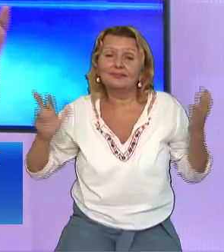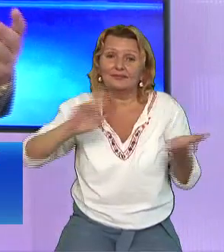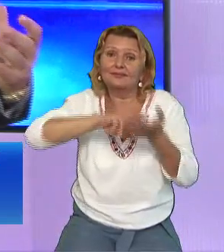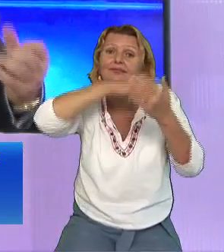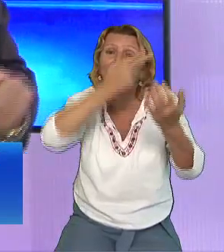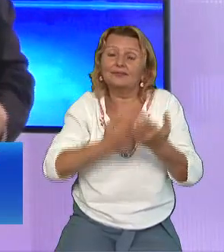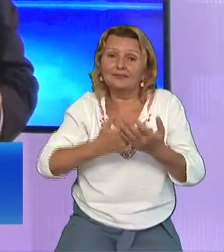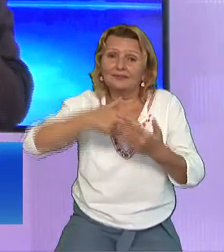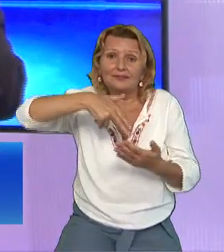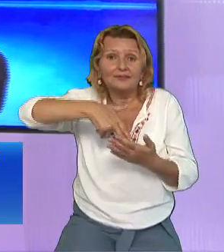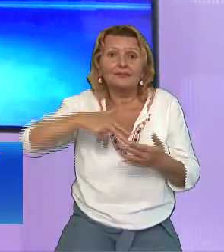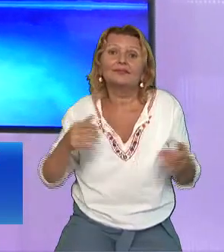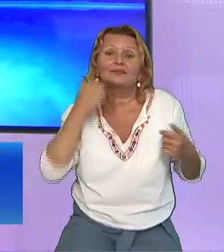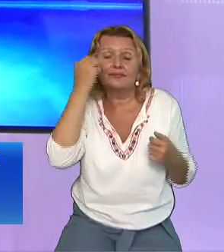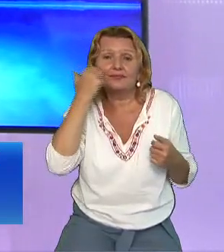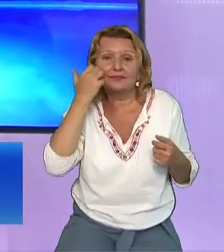Mântuitorul când a înviat